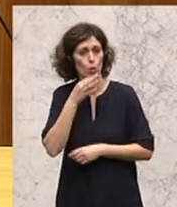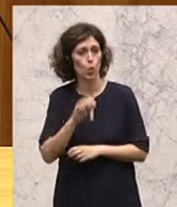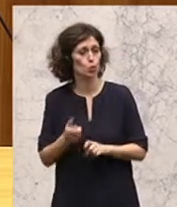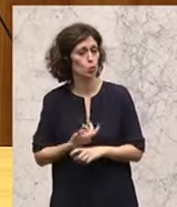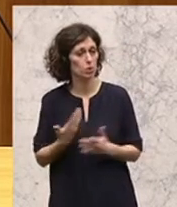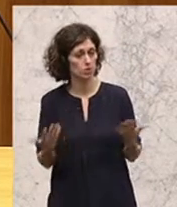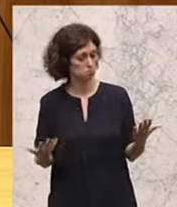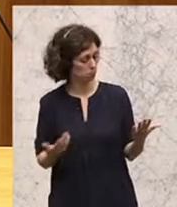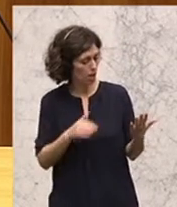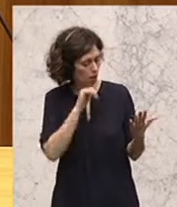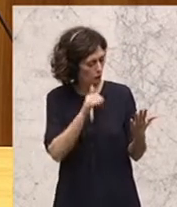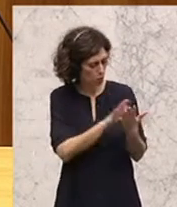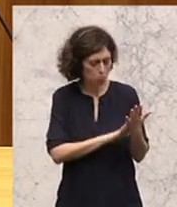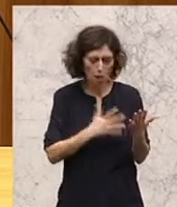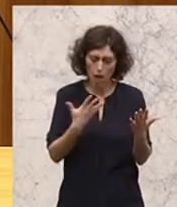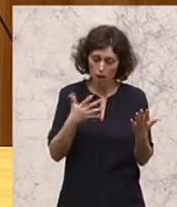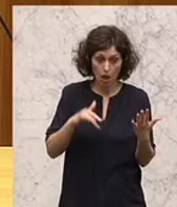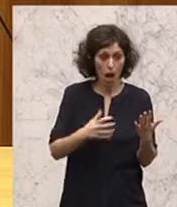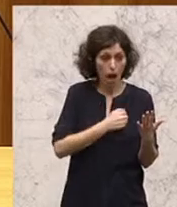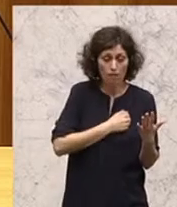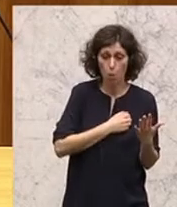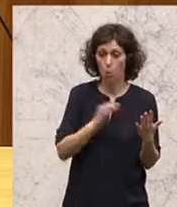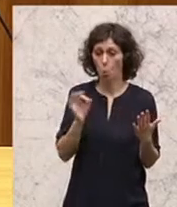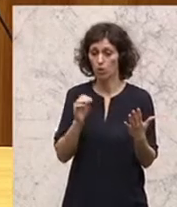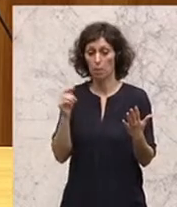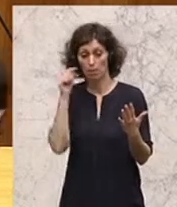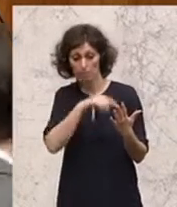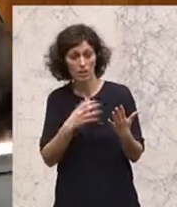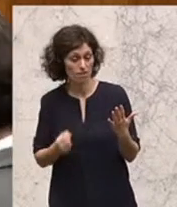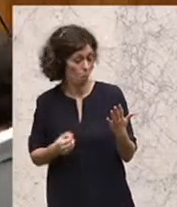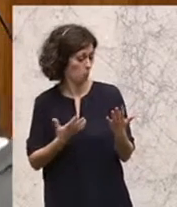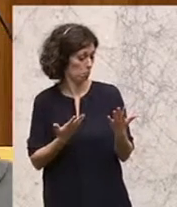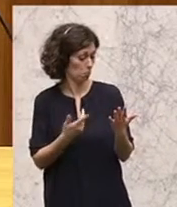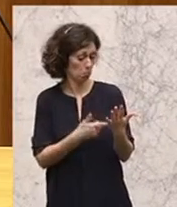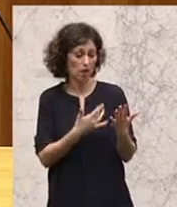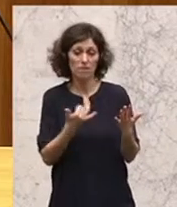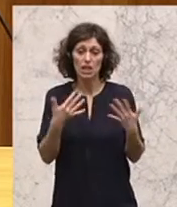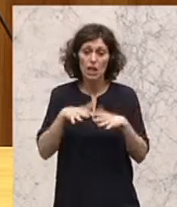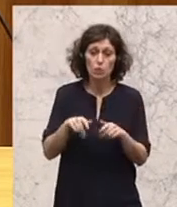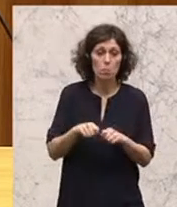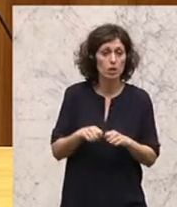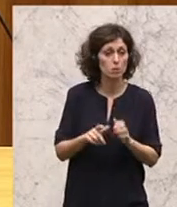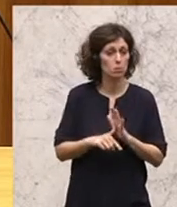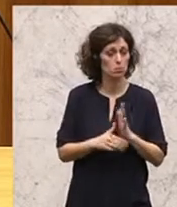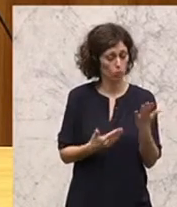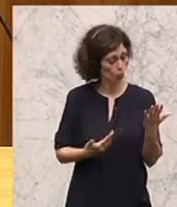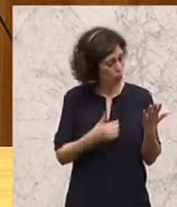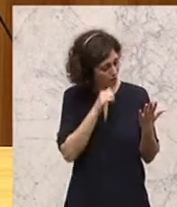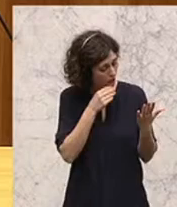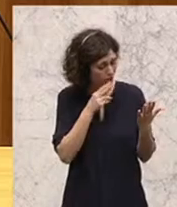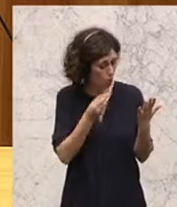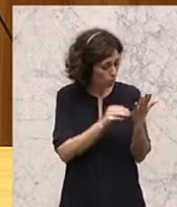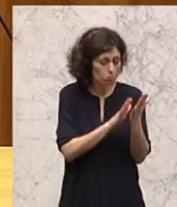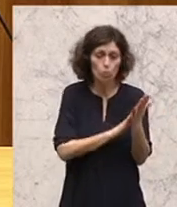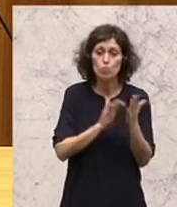Kein Wort über Erfolg oder Misserfolg von Integrationsmaßnahmen und kein Wort über Islam.